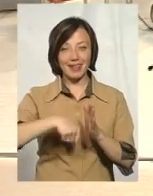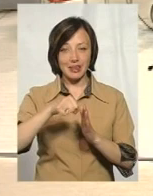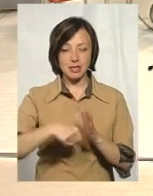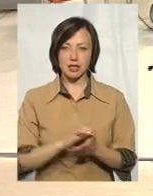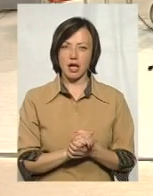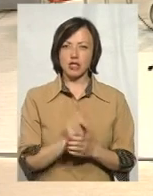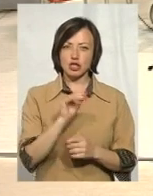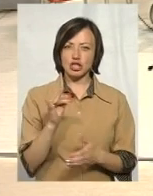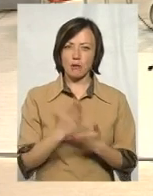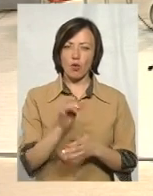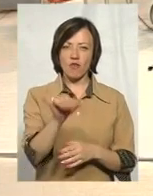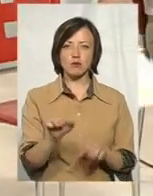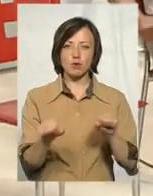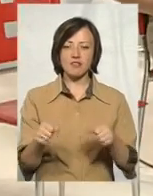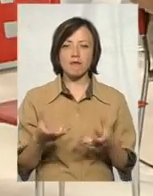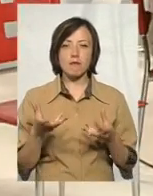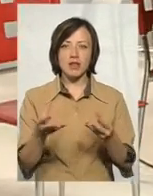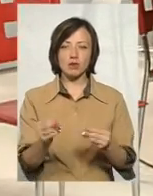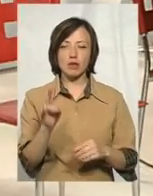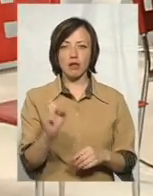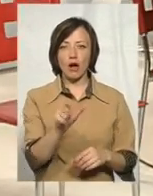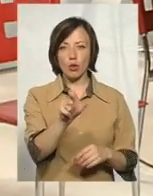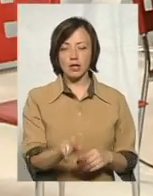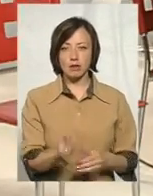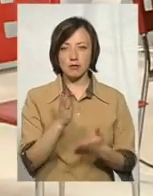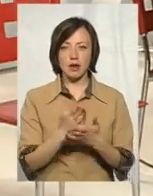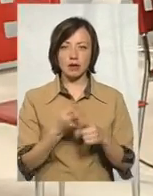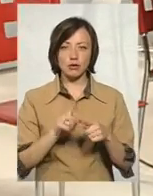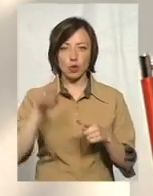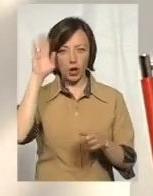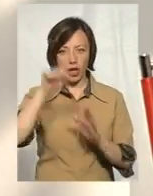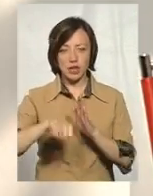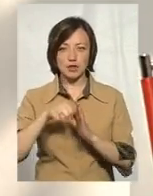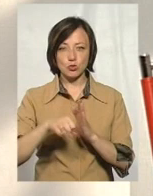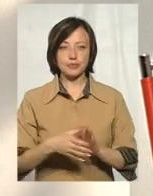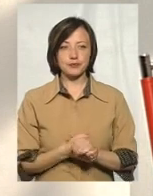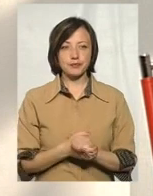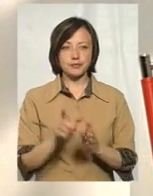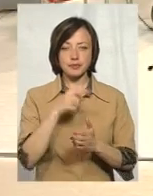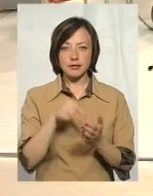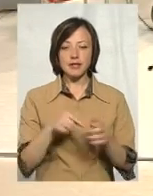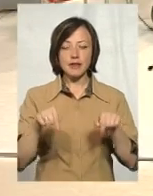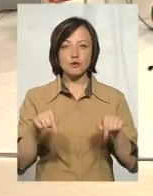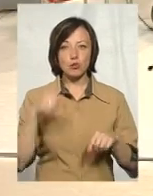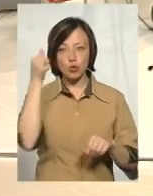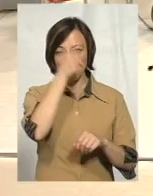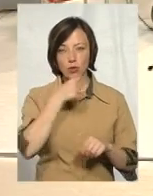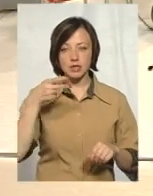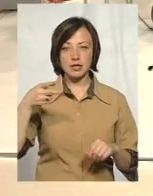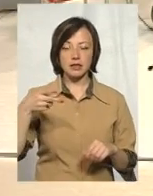Але чи маєте ви можливість вплинути на ту людину, яка має в криниці? От, відповімши колезі, навіть в цьому році вже, в